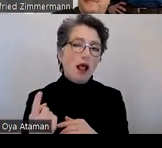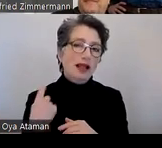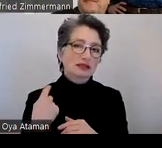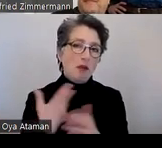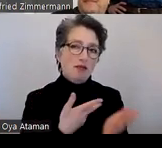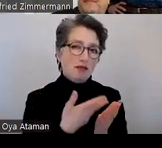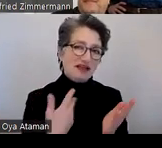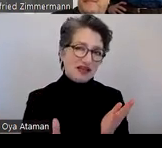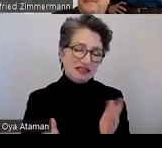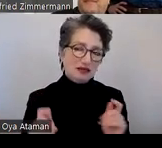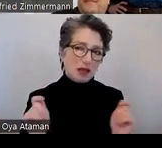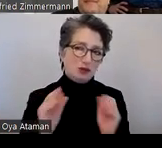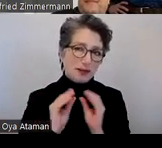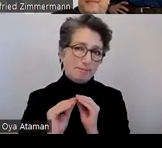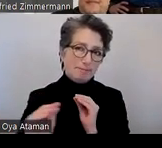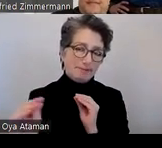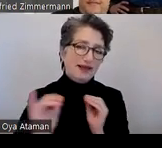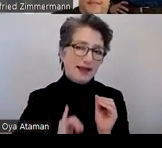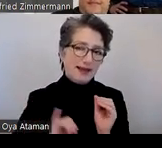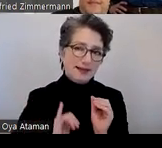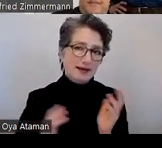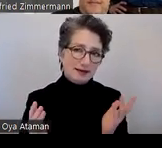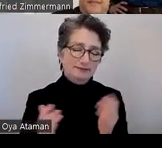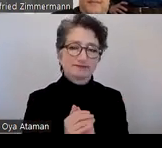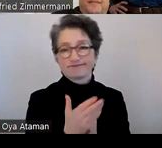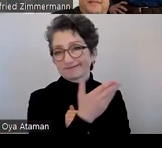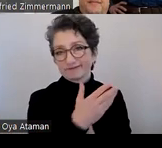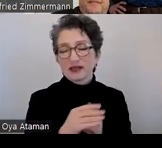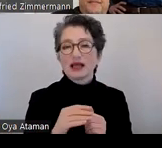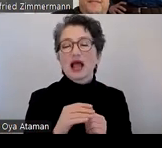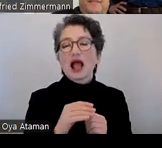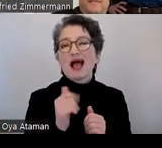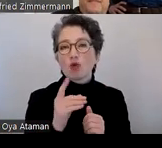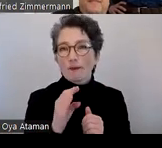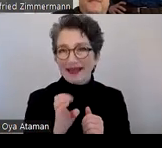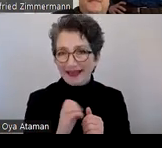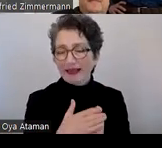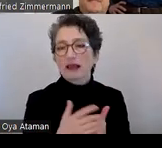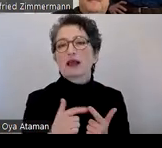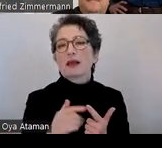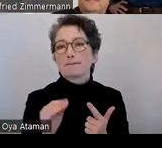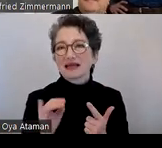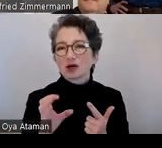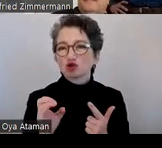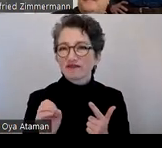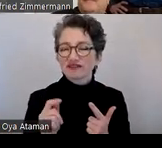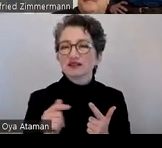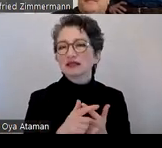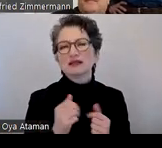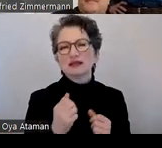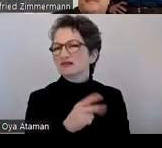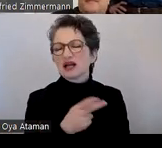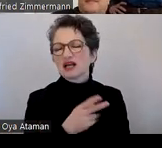geredet haben leider macht sich da sowohl Microsoft als auch Adobe wirklich machen schlechten Eindruck